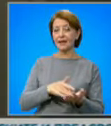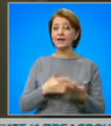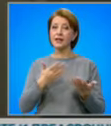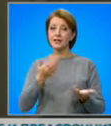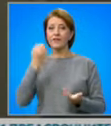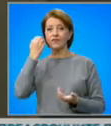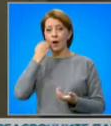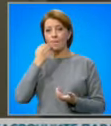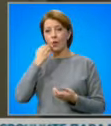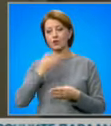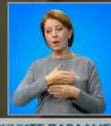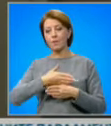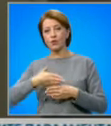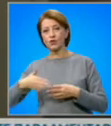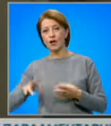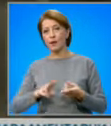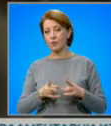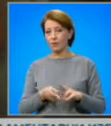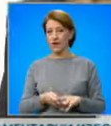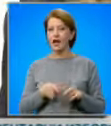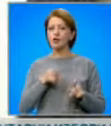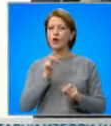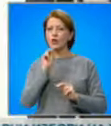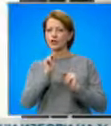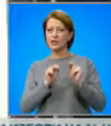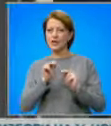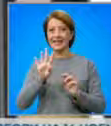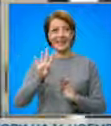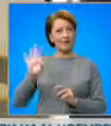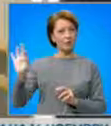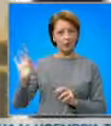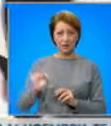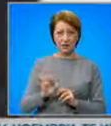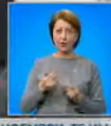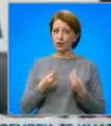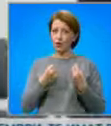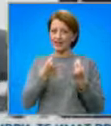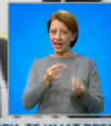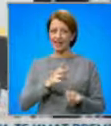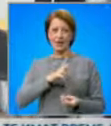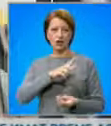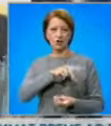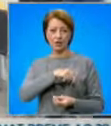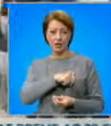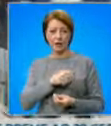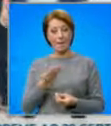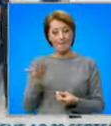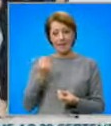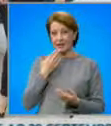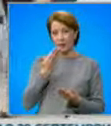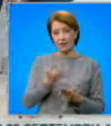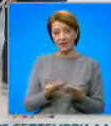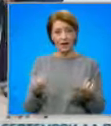полза на Продължаваме промяната. Той е счастливо, че при 9%, които им дават социолозит още дори преди да обяве на новата